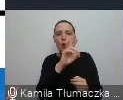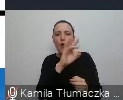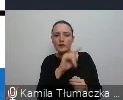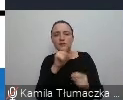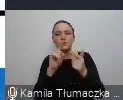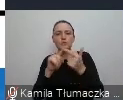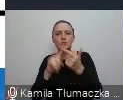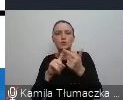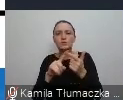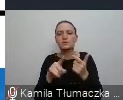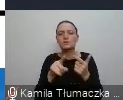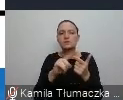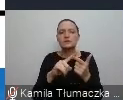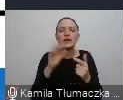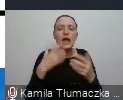świetnie